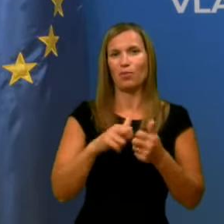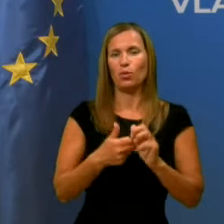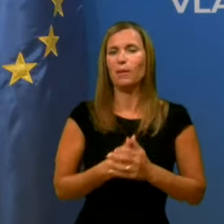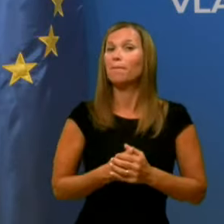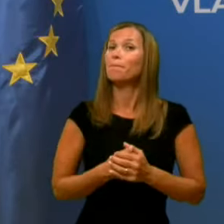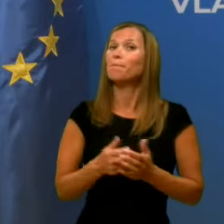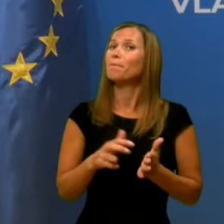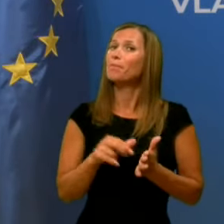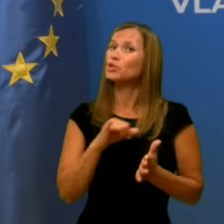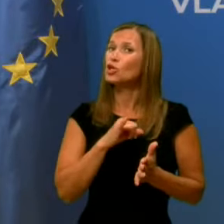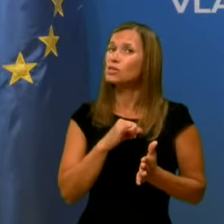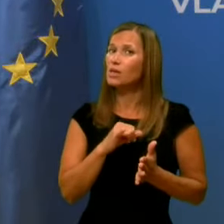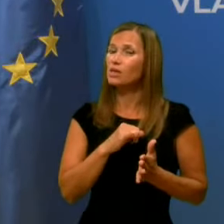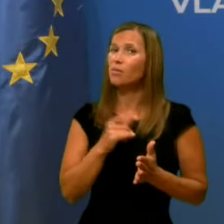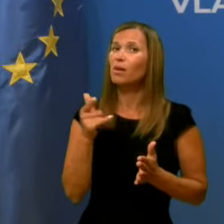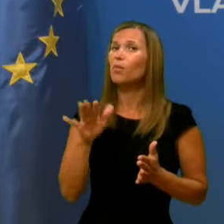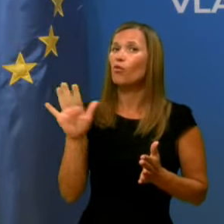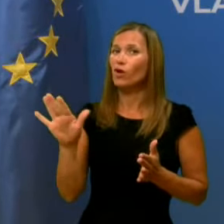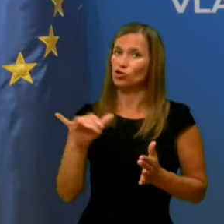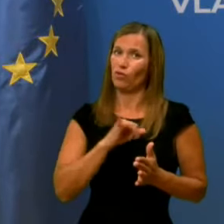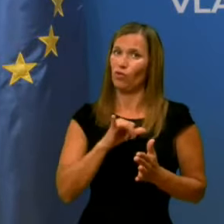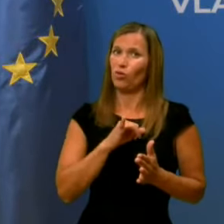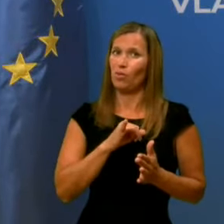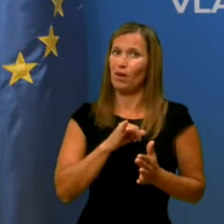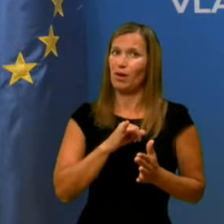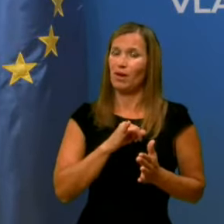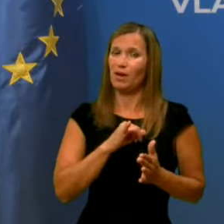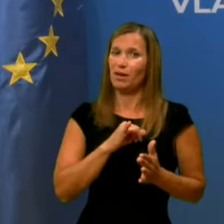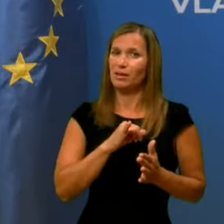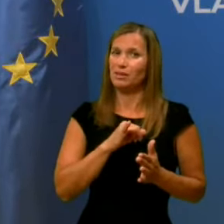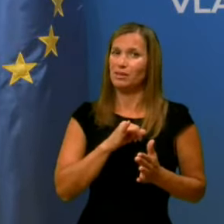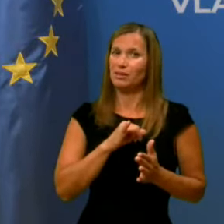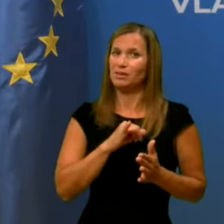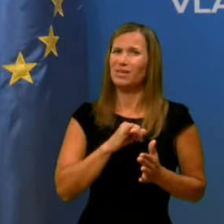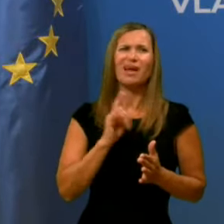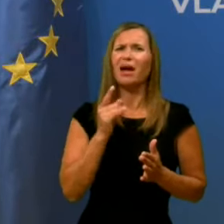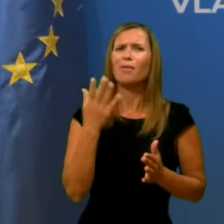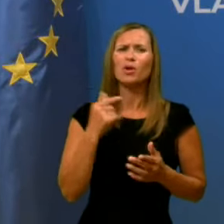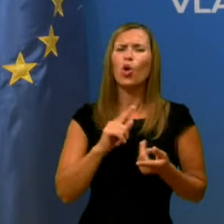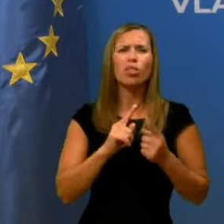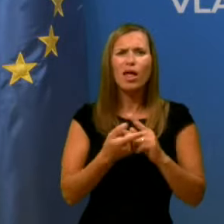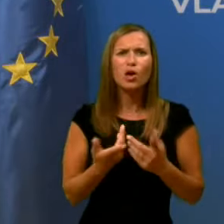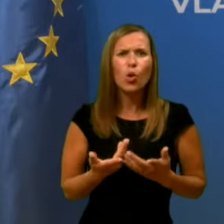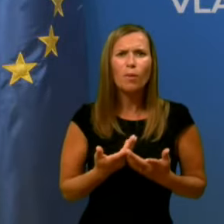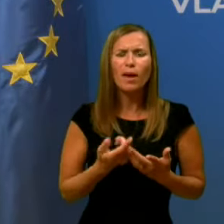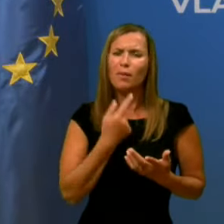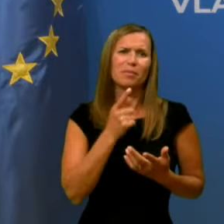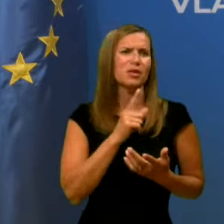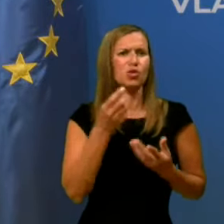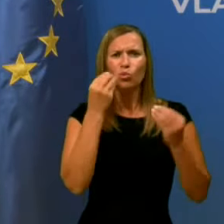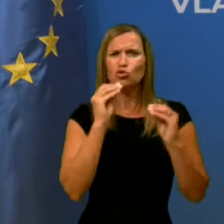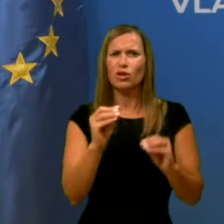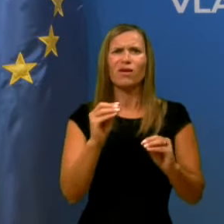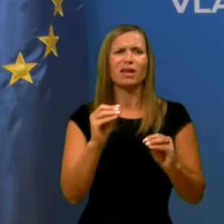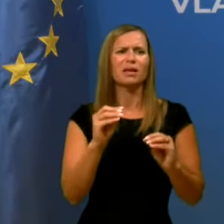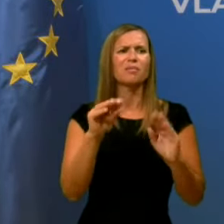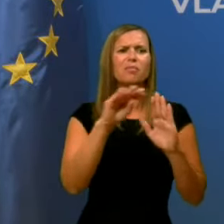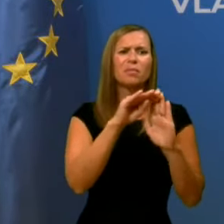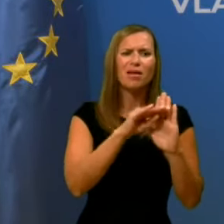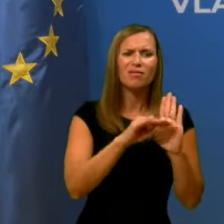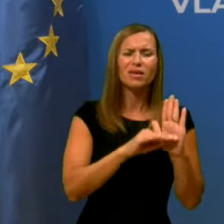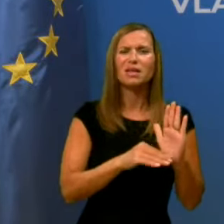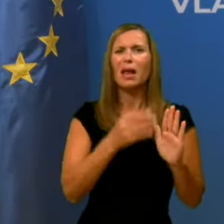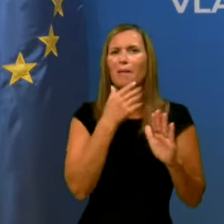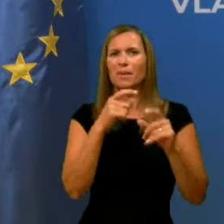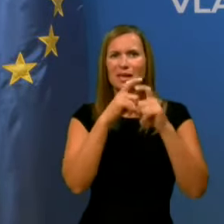No pa zanimame še pa, kaj pa je torej po vaših informacijah sedaj danes, kaj je točno šlo na robe? Torej rekli ste, da se niso upoštevali nekaj osnovni ukrebi, kot je kuhani brez